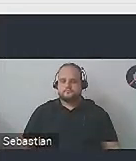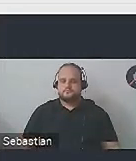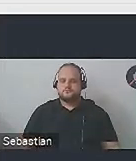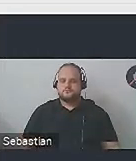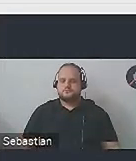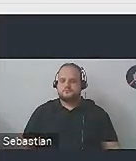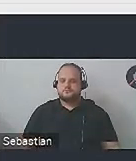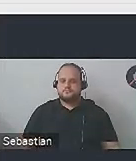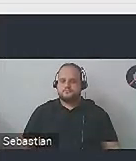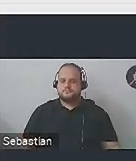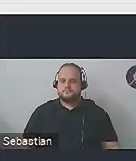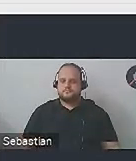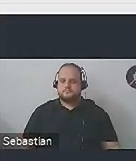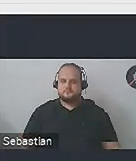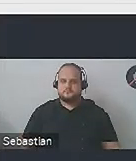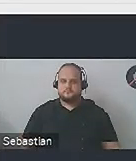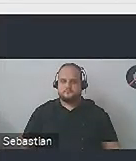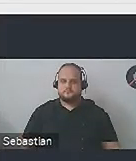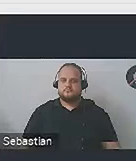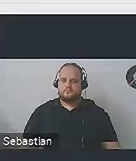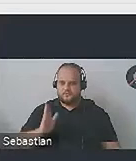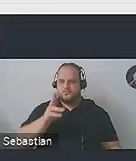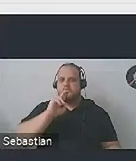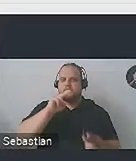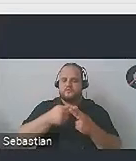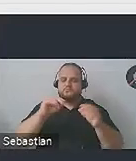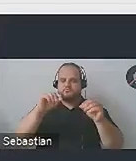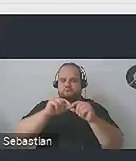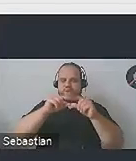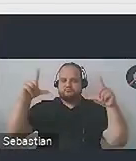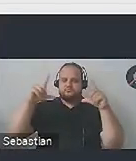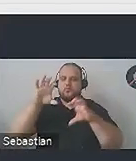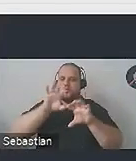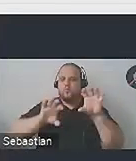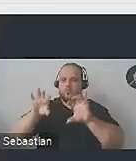Ponownie będziemy odpowiedzi wyświetlać w takiej chmurce.